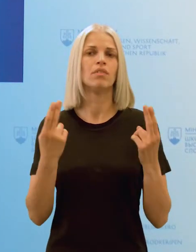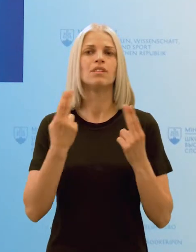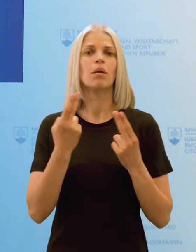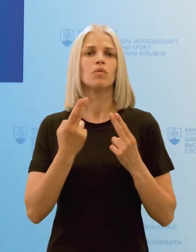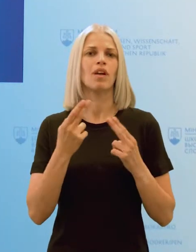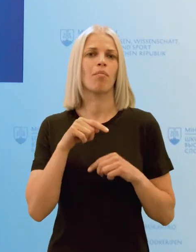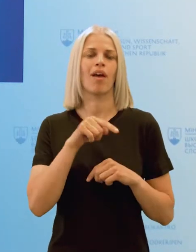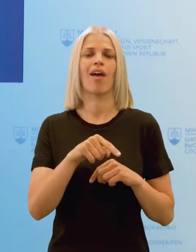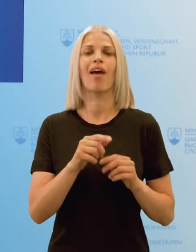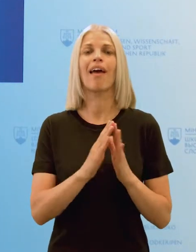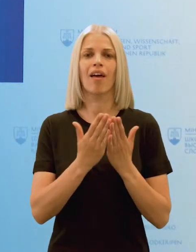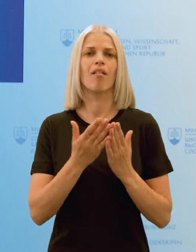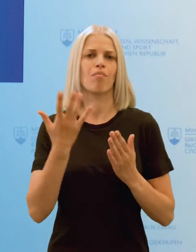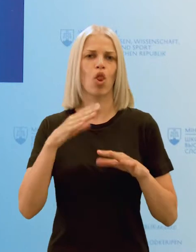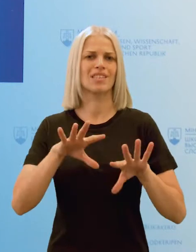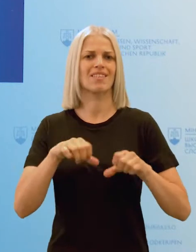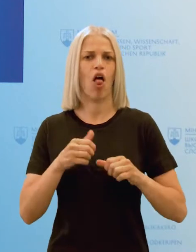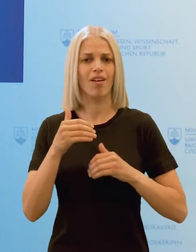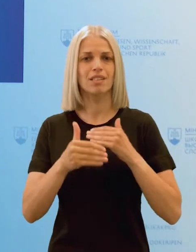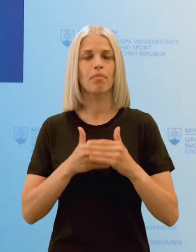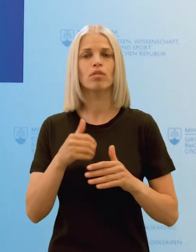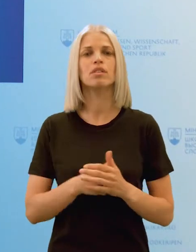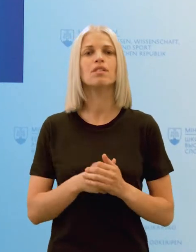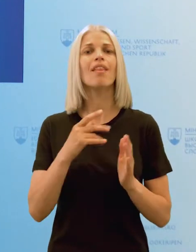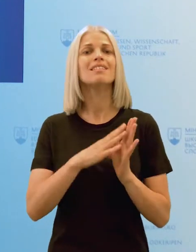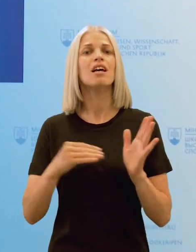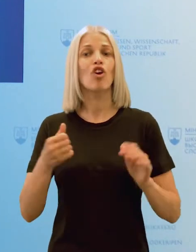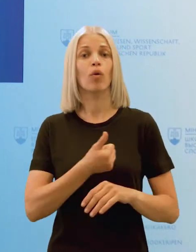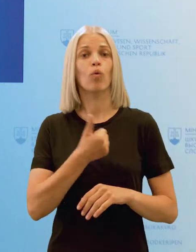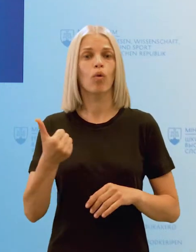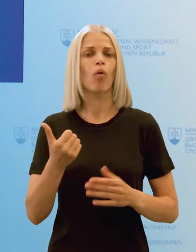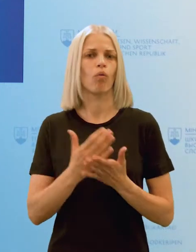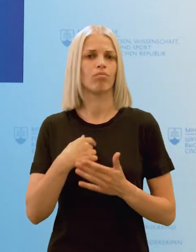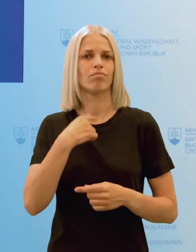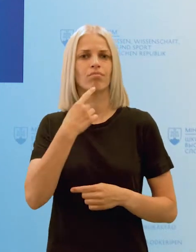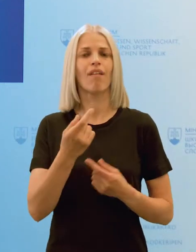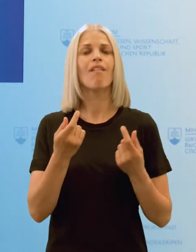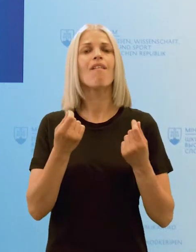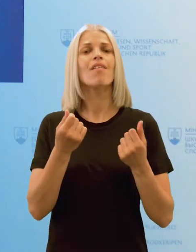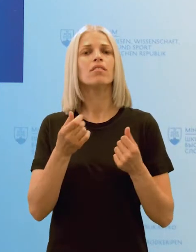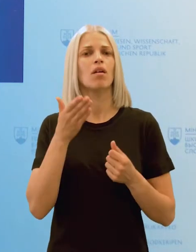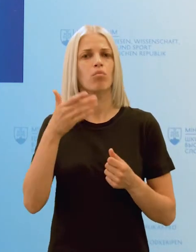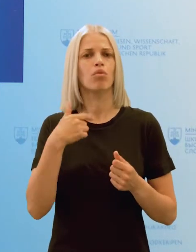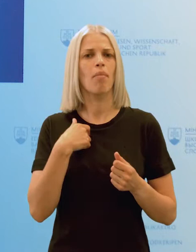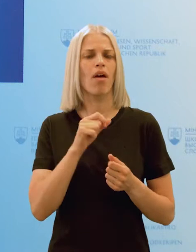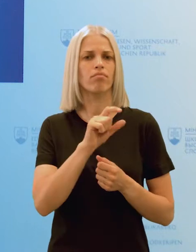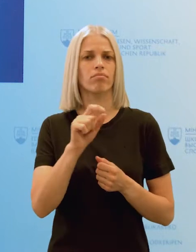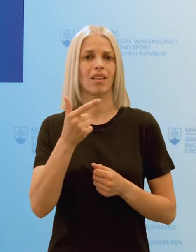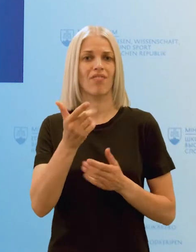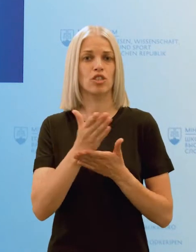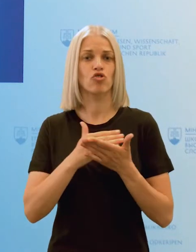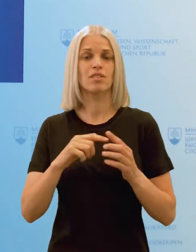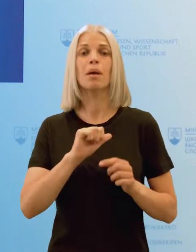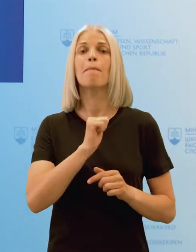prešli aj s chvalovacím procesom. Na začiatku kalendárneho roku sme povedali, že finančné prostriedky budeme posílať o dvoch častiach.